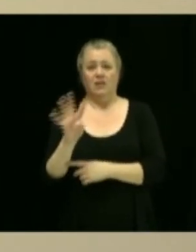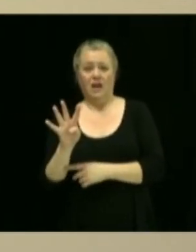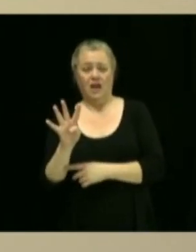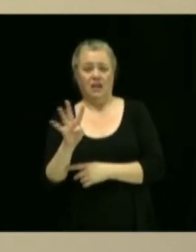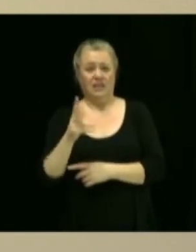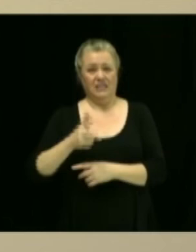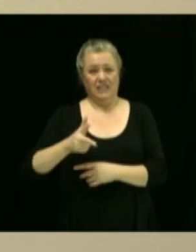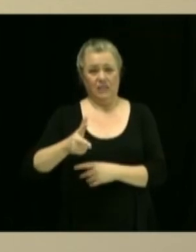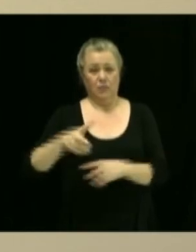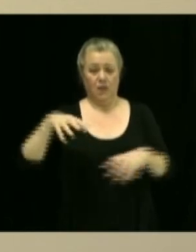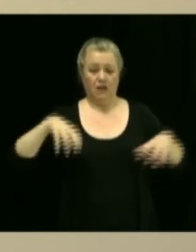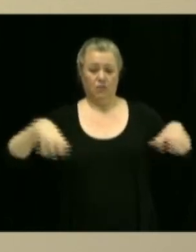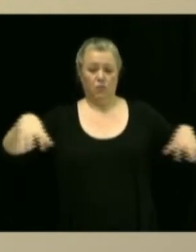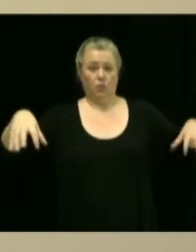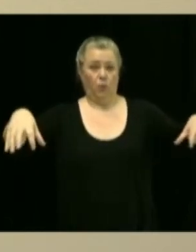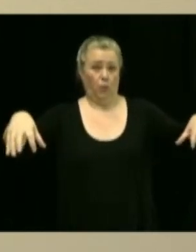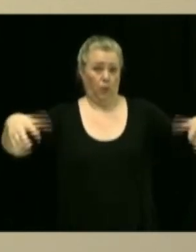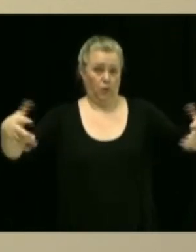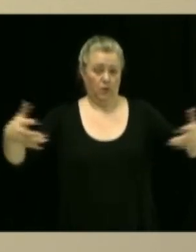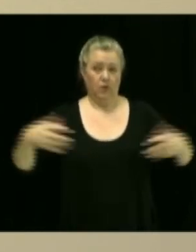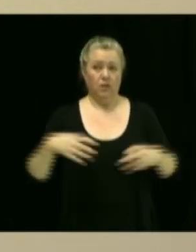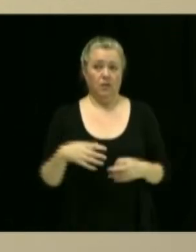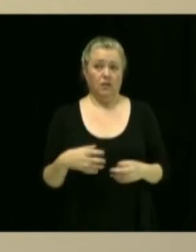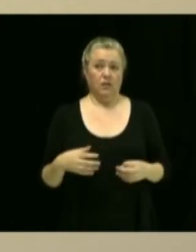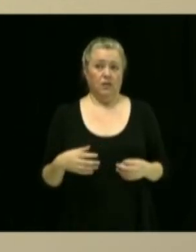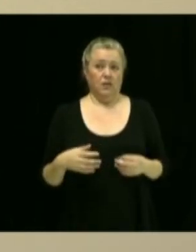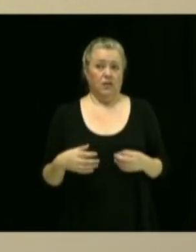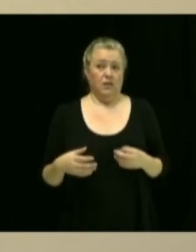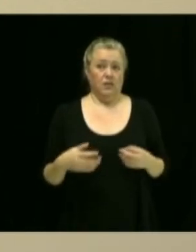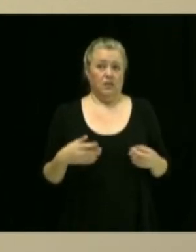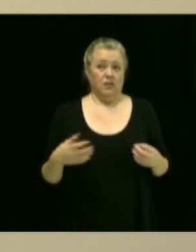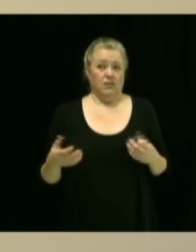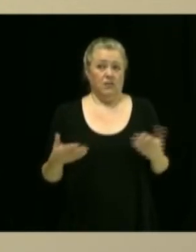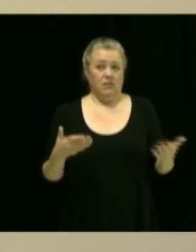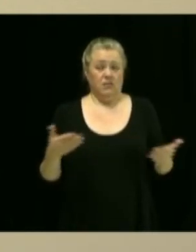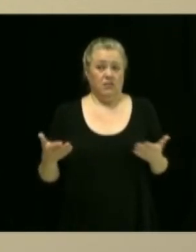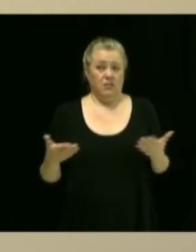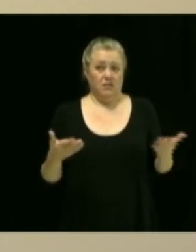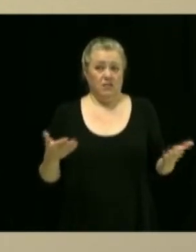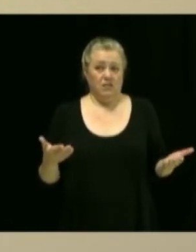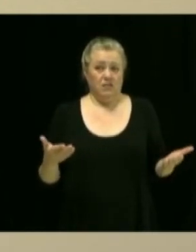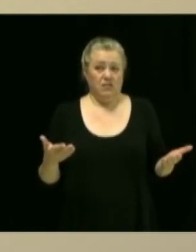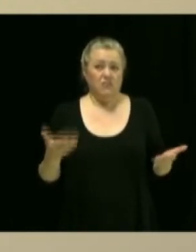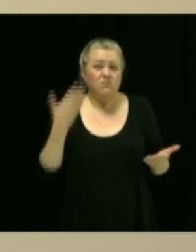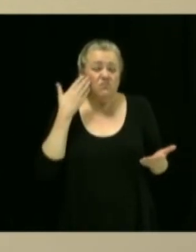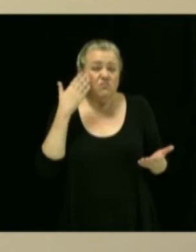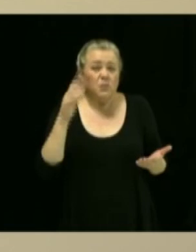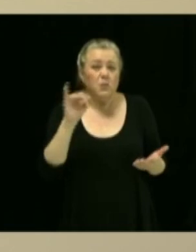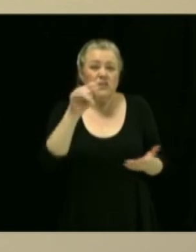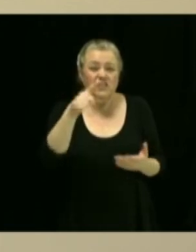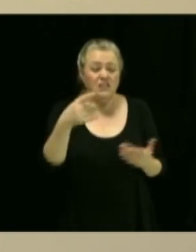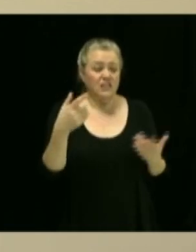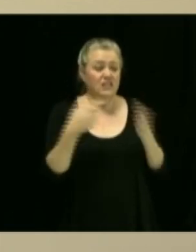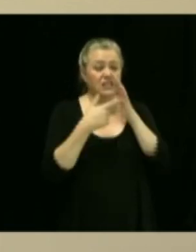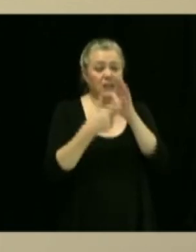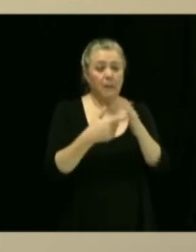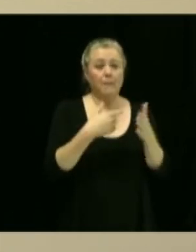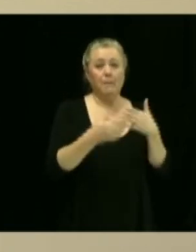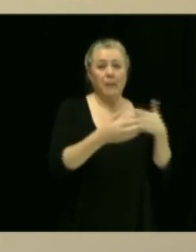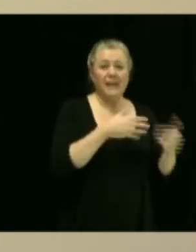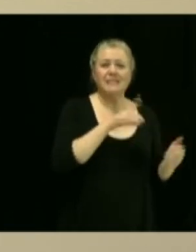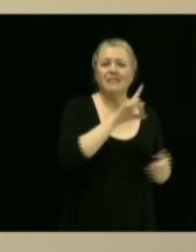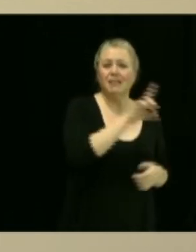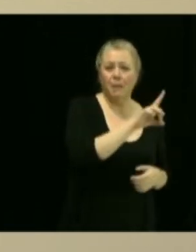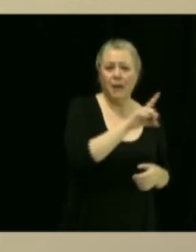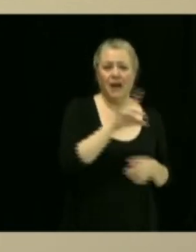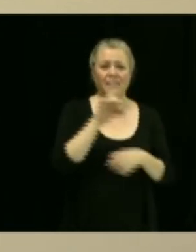autour. Je ne sais pas si, de point ou d'une autre, vous considérez les places d'Amer et Desjardins comme le même stationnement. De toute